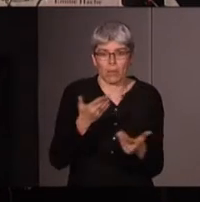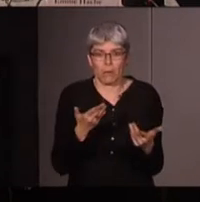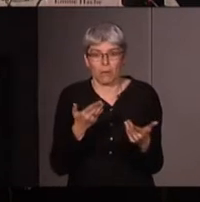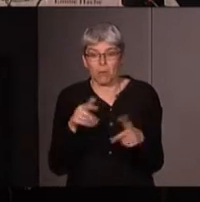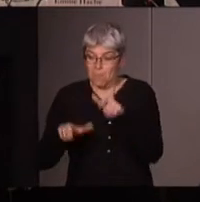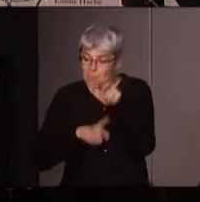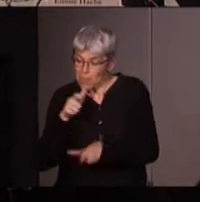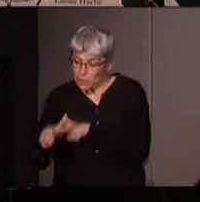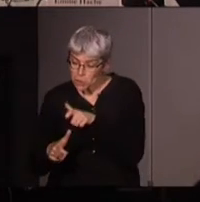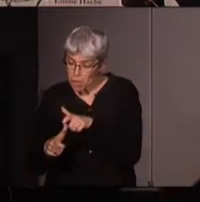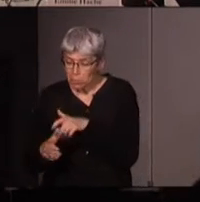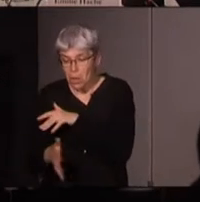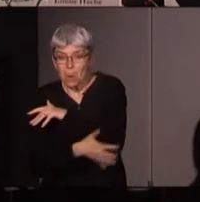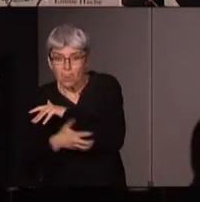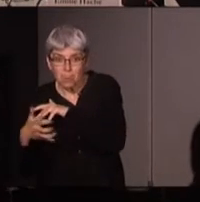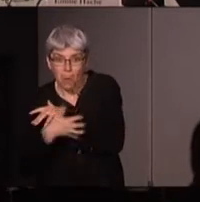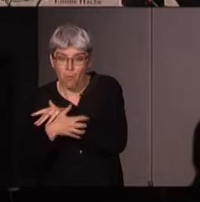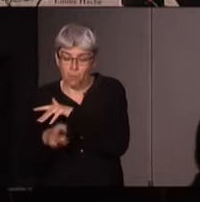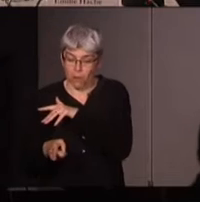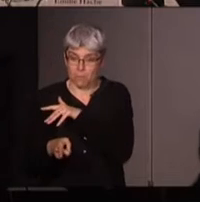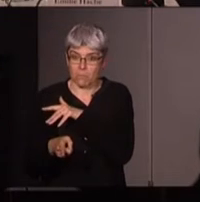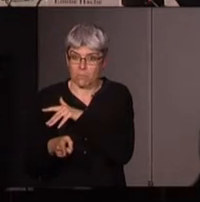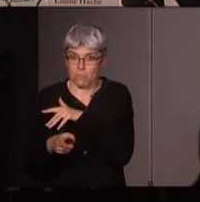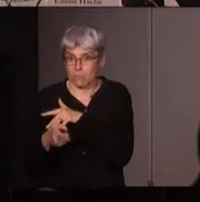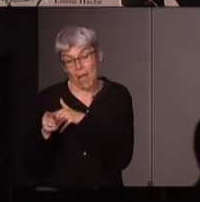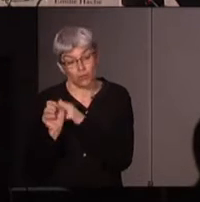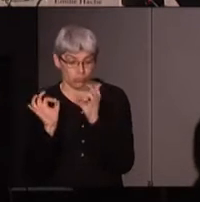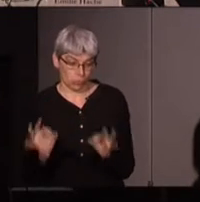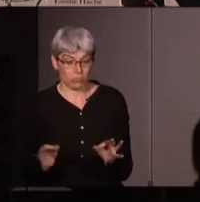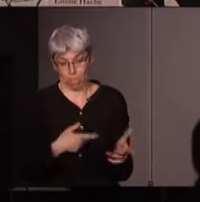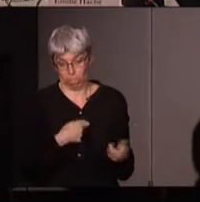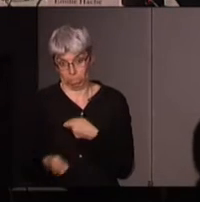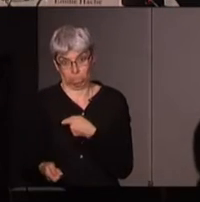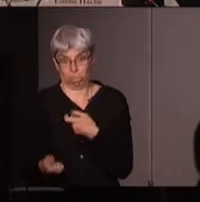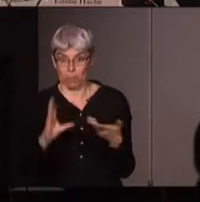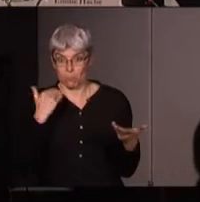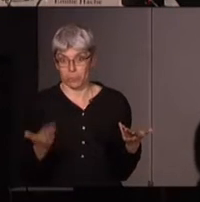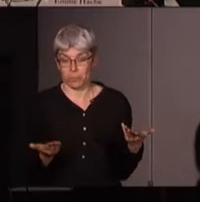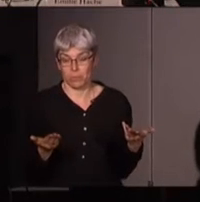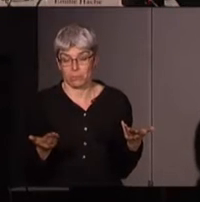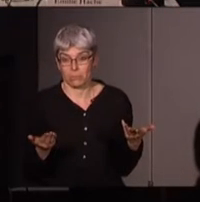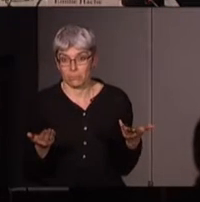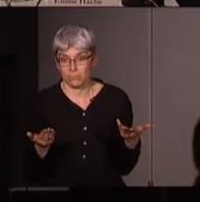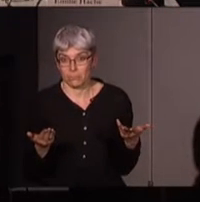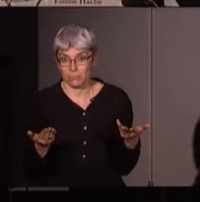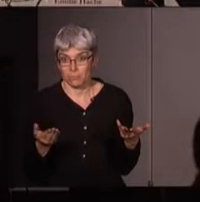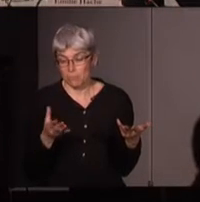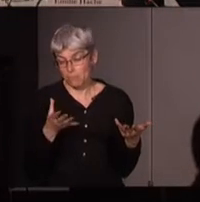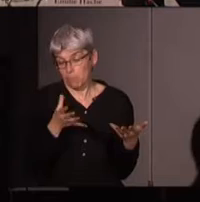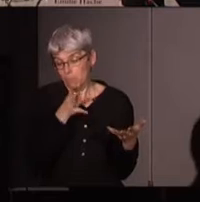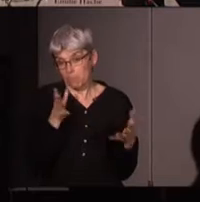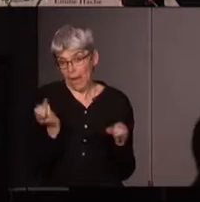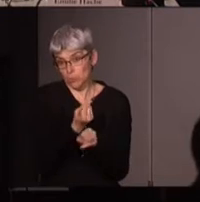sont exploités qui sont opprimés qui restent pauvres et bien tout simplement n'ont pas su prendre le train de la